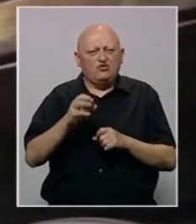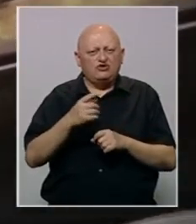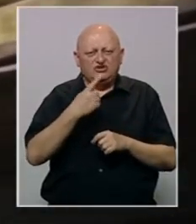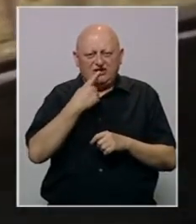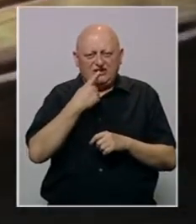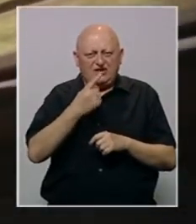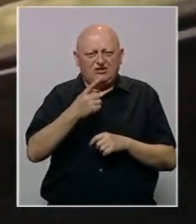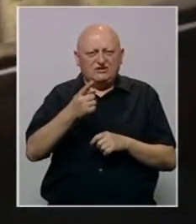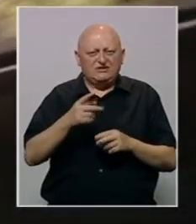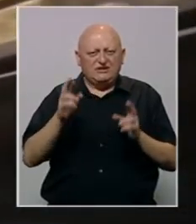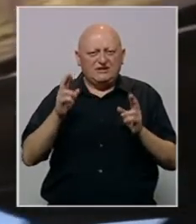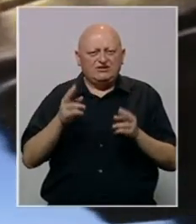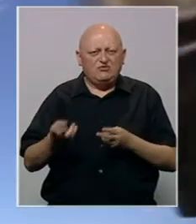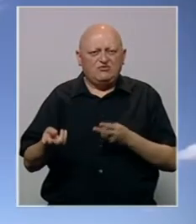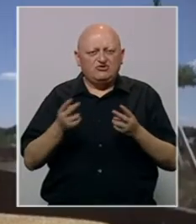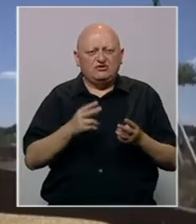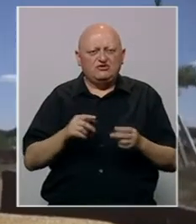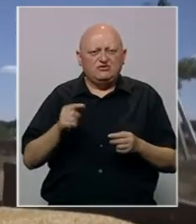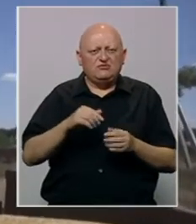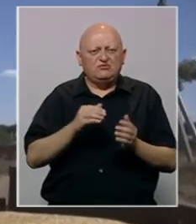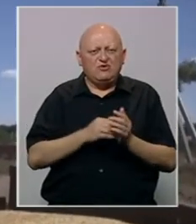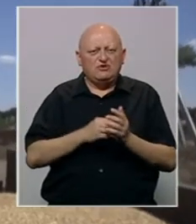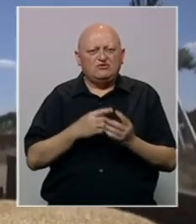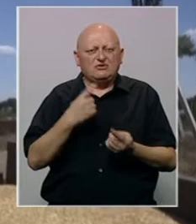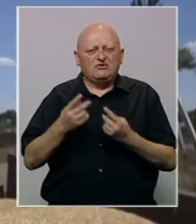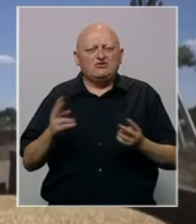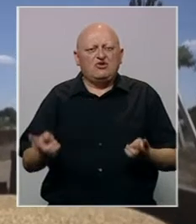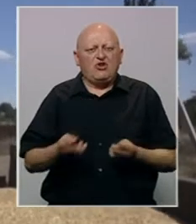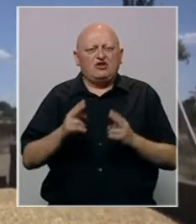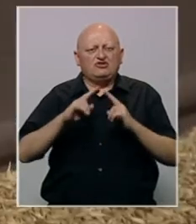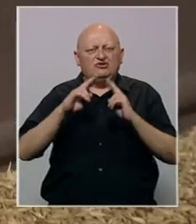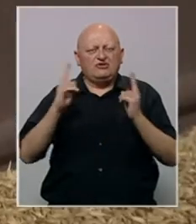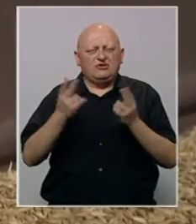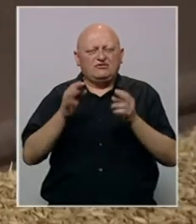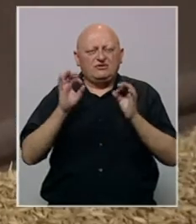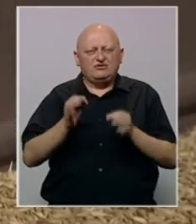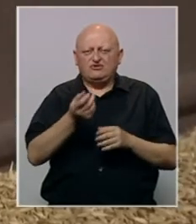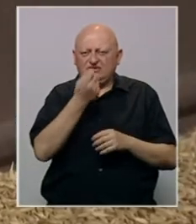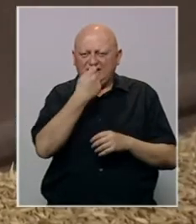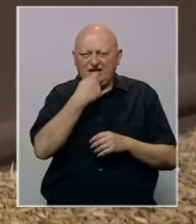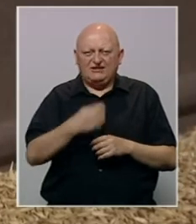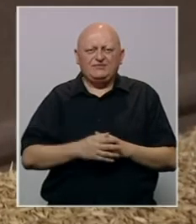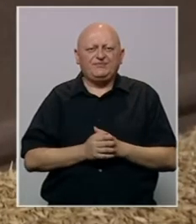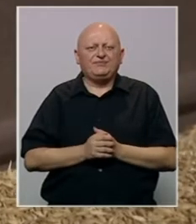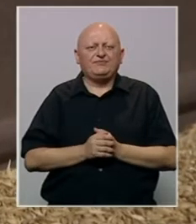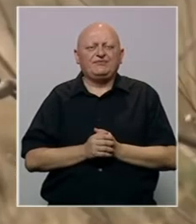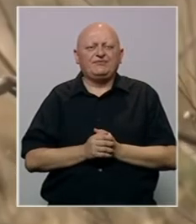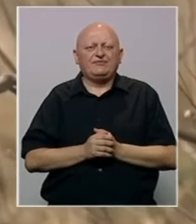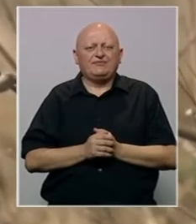Guterres rekao je da se nada da će pošiljke donijeti prijeko potrebnu stabilnost i olakšanje globalnoj sigurnosti hrane.